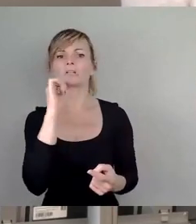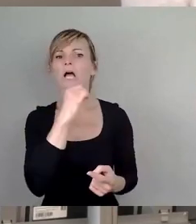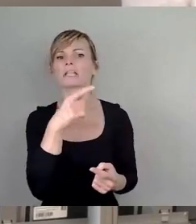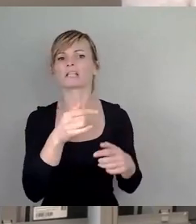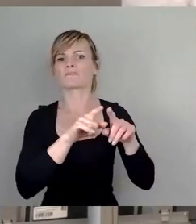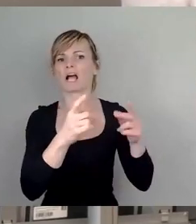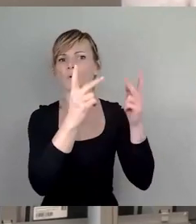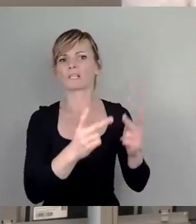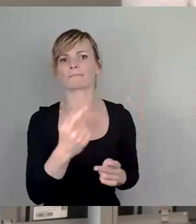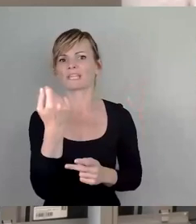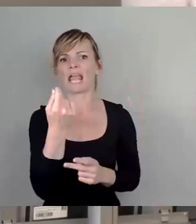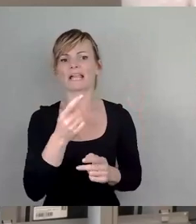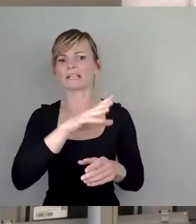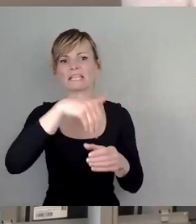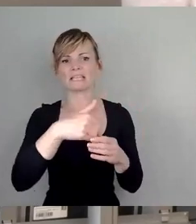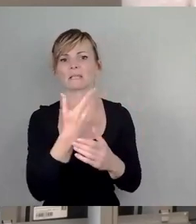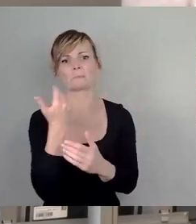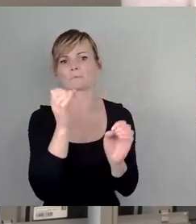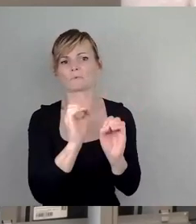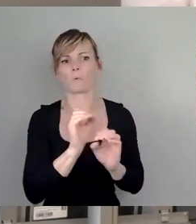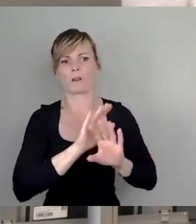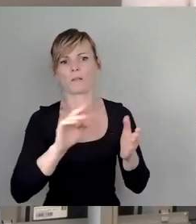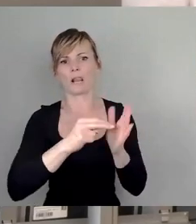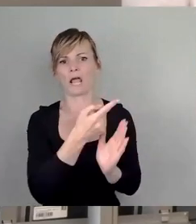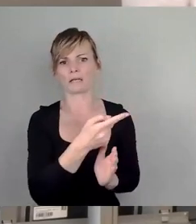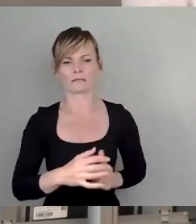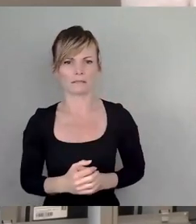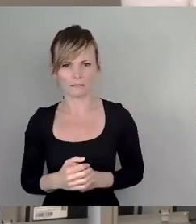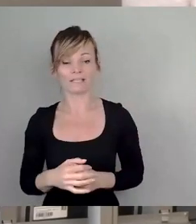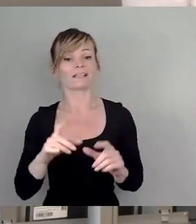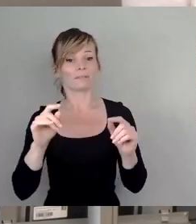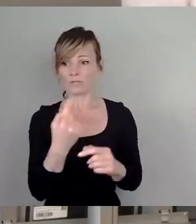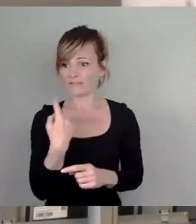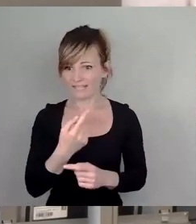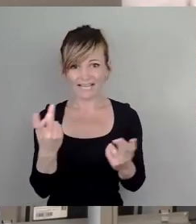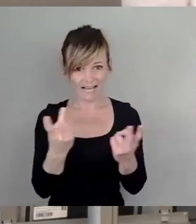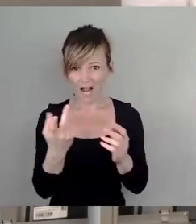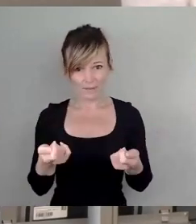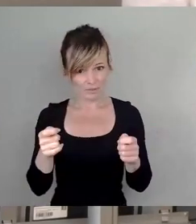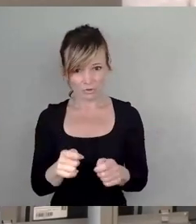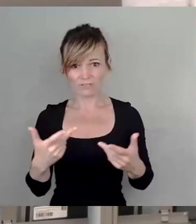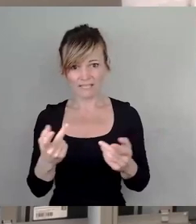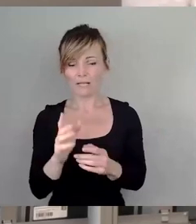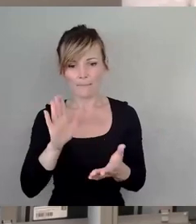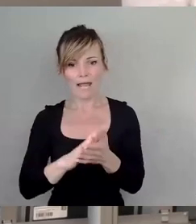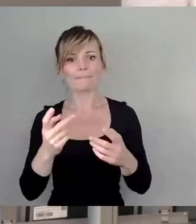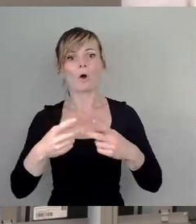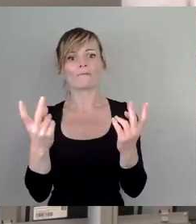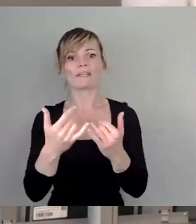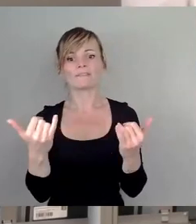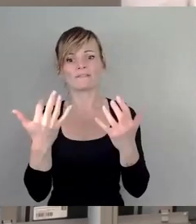Geld ist da nirgends enthalten. So, das heißt, egal was wir heute beschließen, es bleibt vollkommen offen, was davon umgesetzt wird.